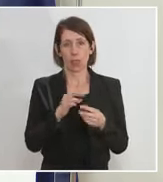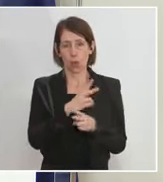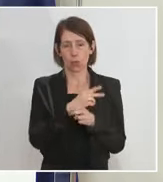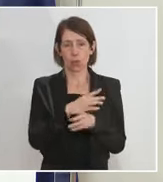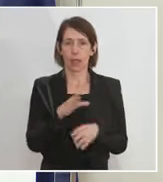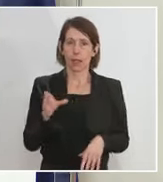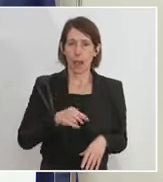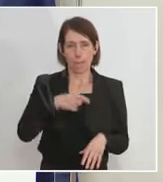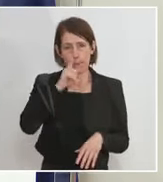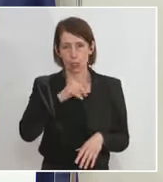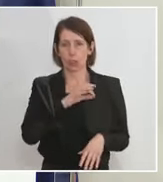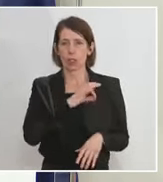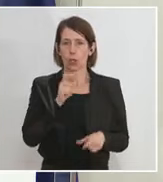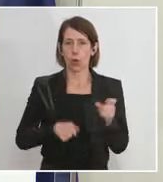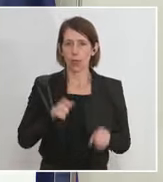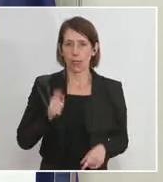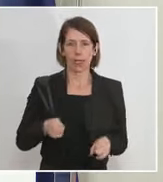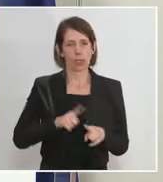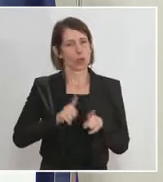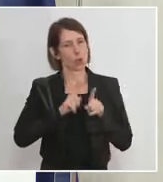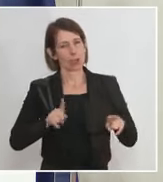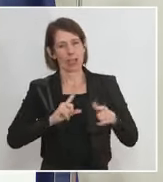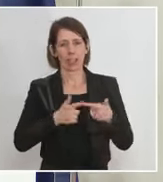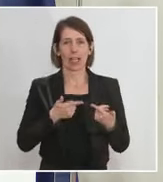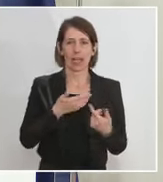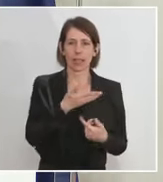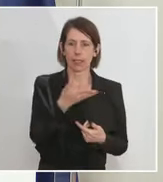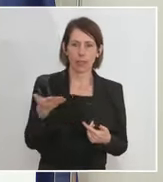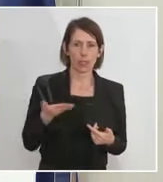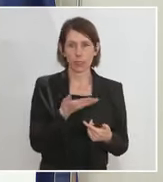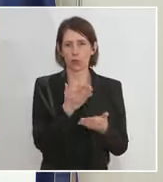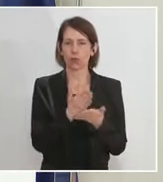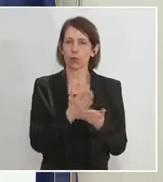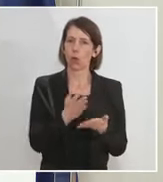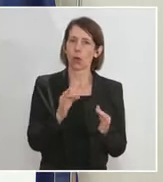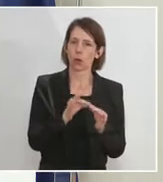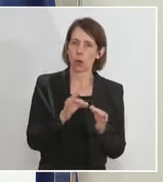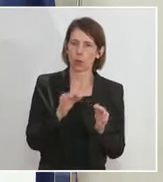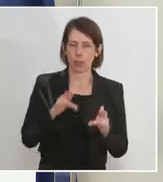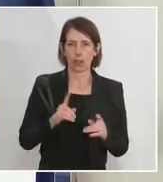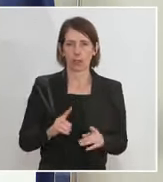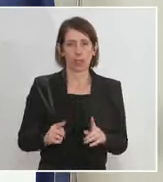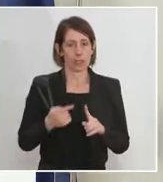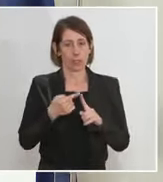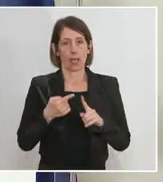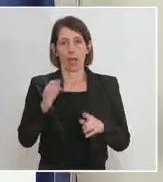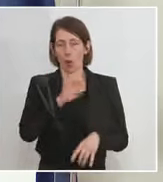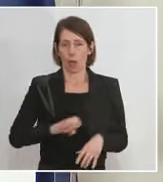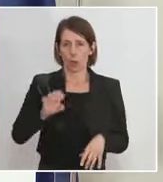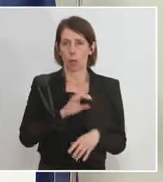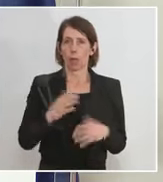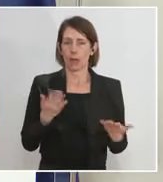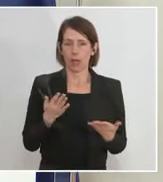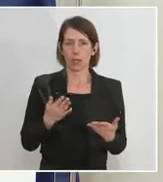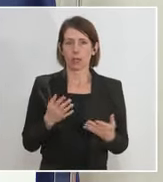unseren deutschen Kollegen, aber auch mit vielen anderen Ländern in Kontakt, dass unser oberstes Ziel natürlich auch ist innerhalb Europas, dass die